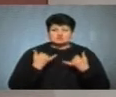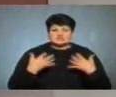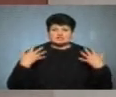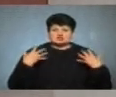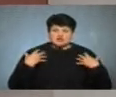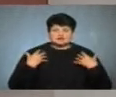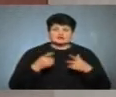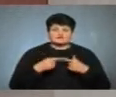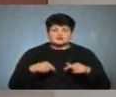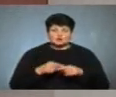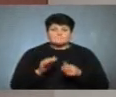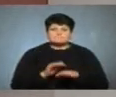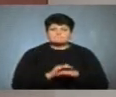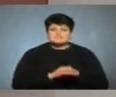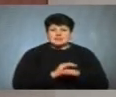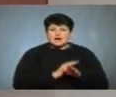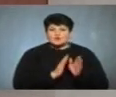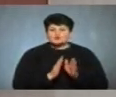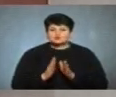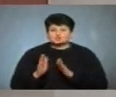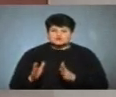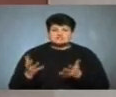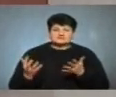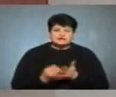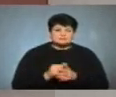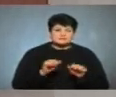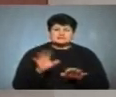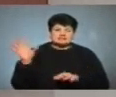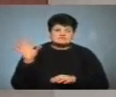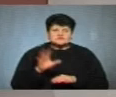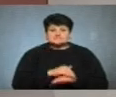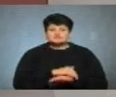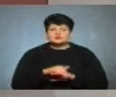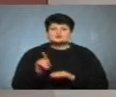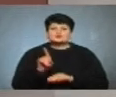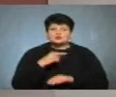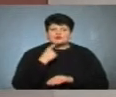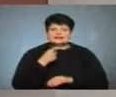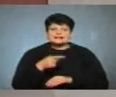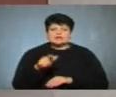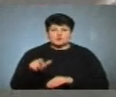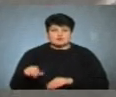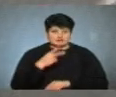Оксана Лобурак. Тож, чи вдалося комунальникам очистити всі вулиці? Та що про це кажуть тернополяни? Дивіться.